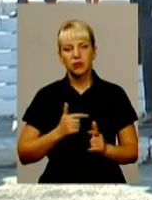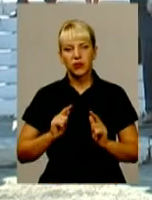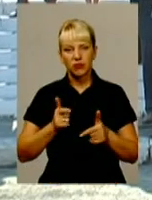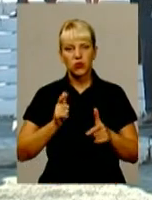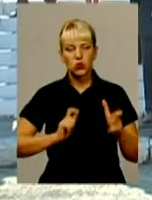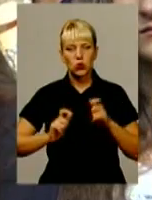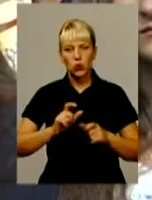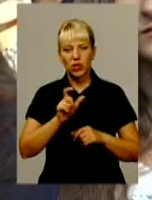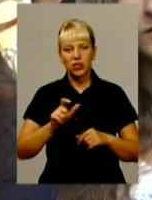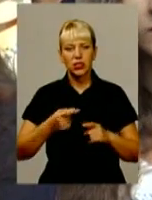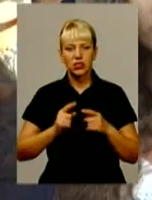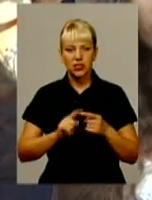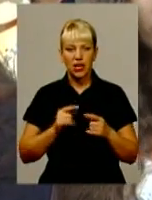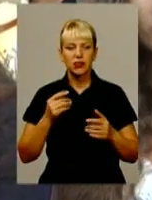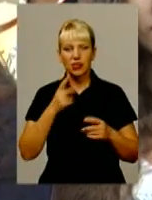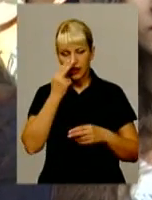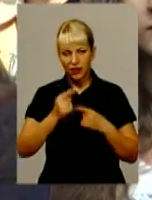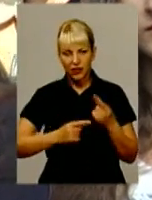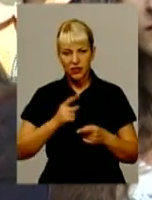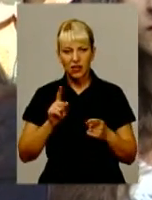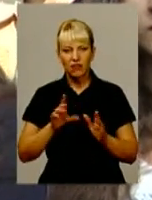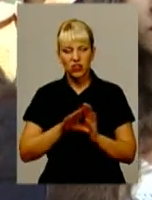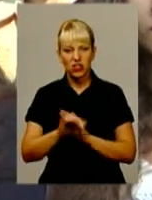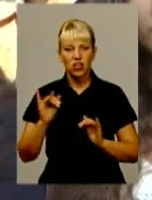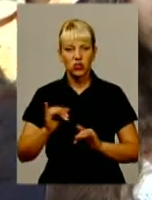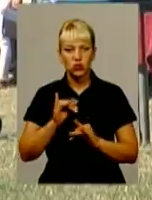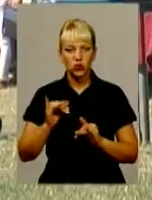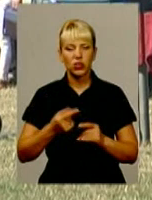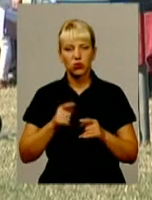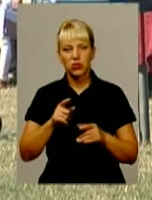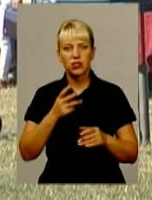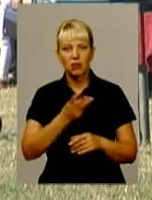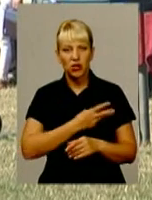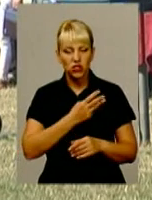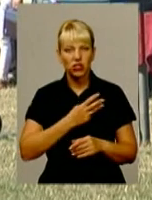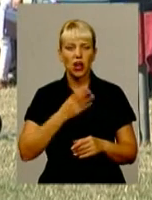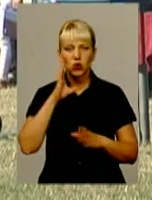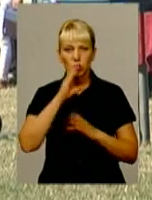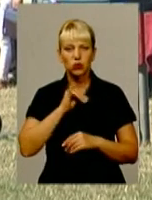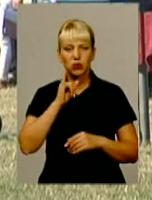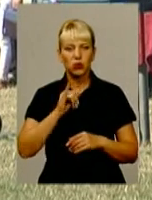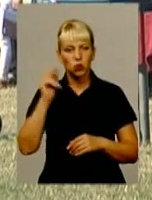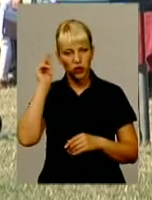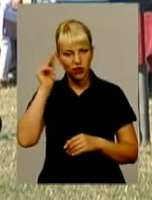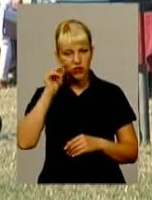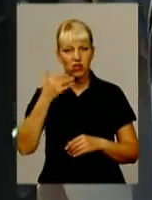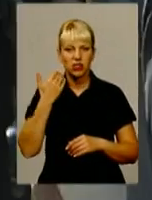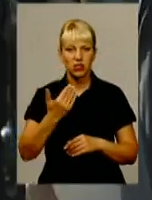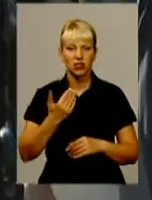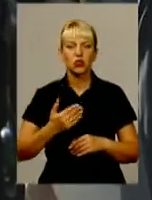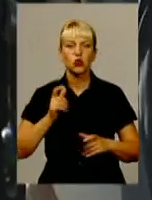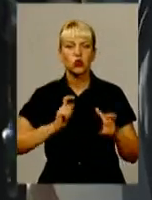вже увійшла до історії університету. Новачкам тут завжди бажають успіхів, та не тільки у навчанні, а й у насиченому студентському житті.